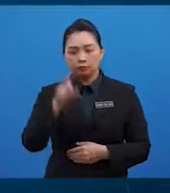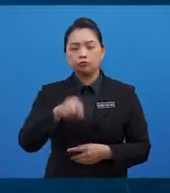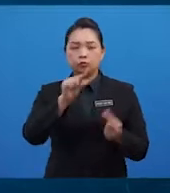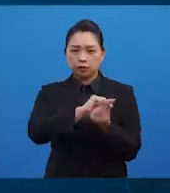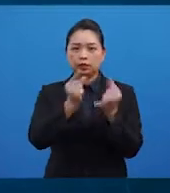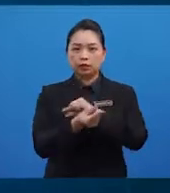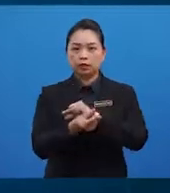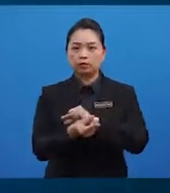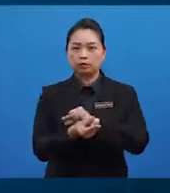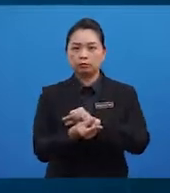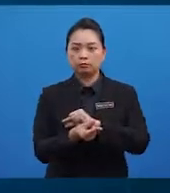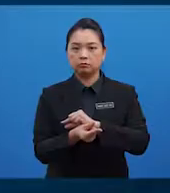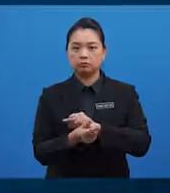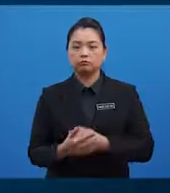diganti.